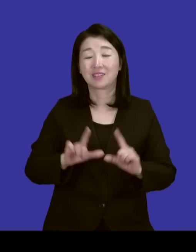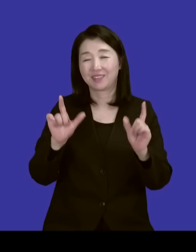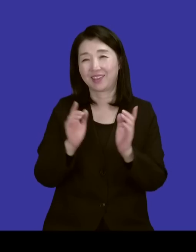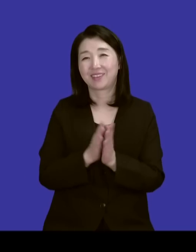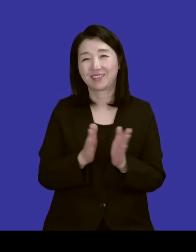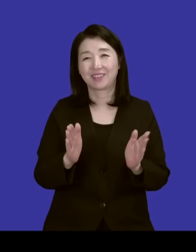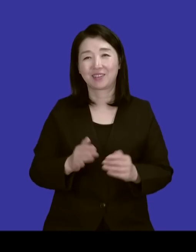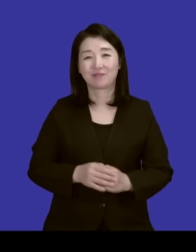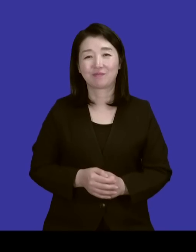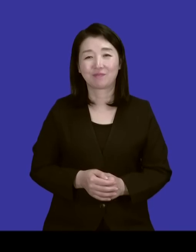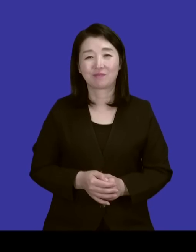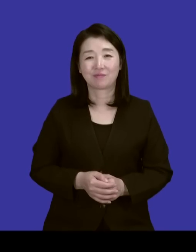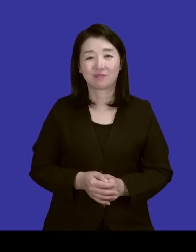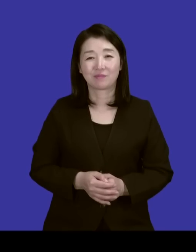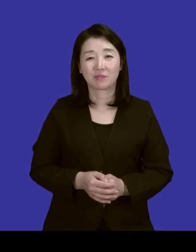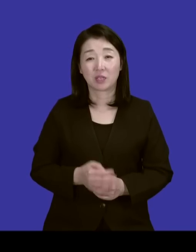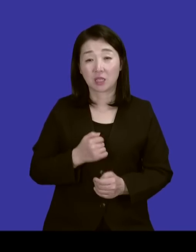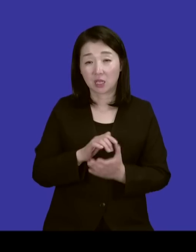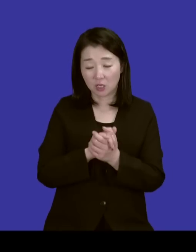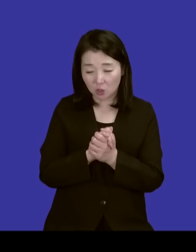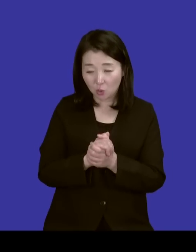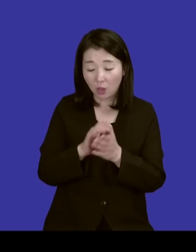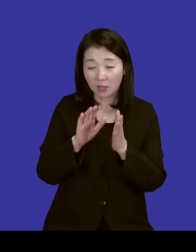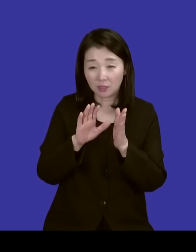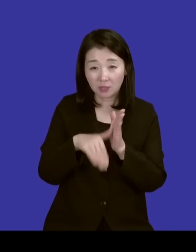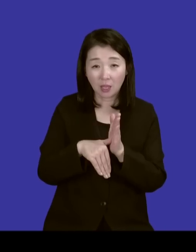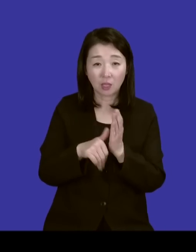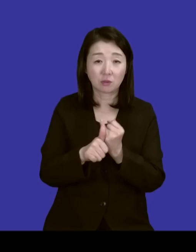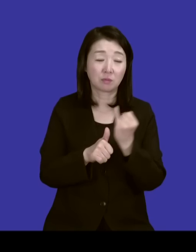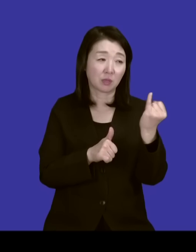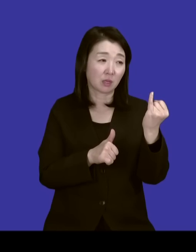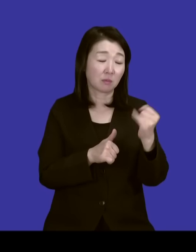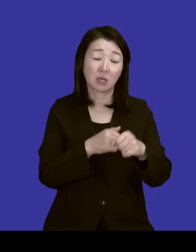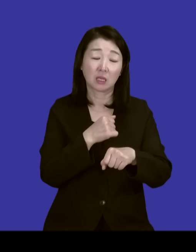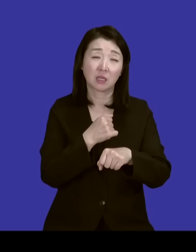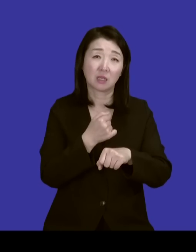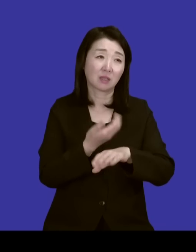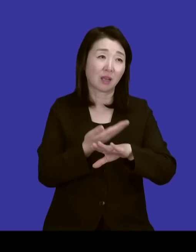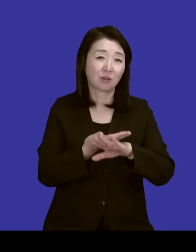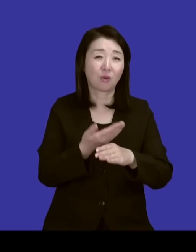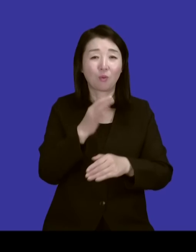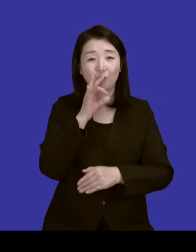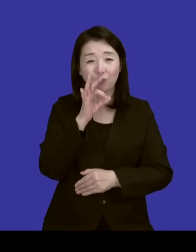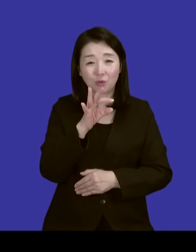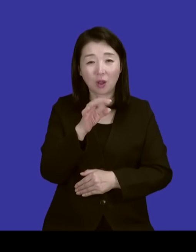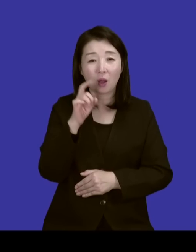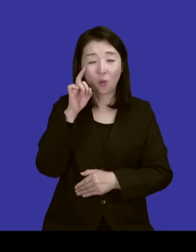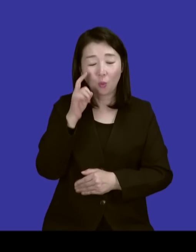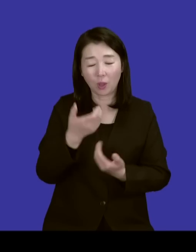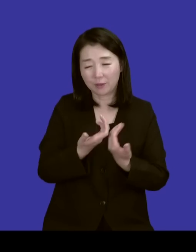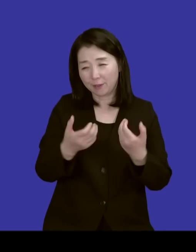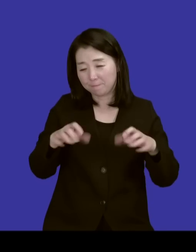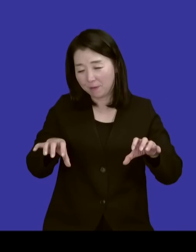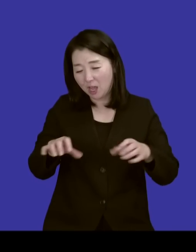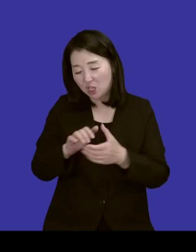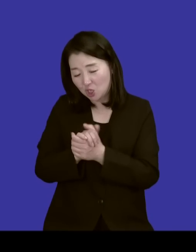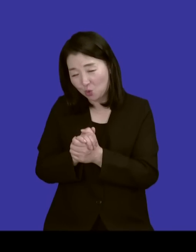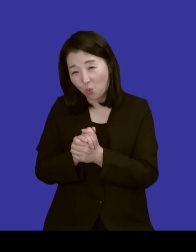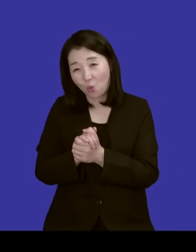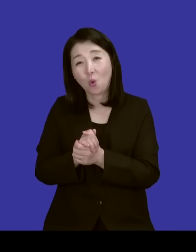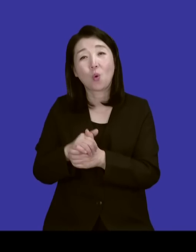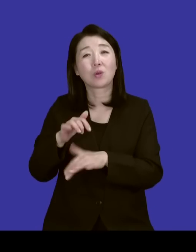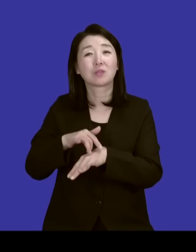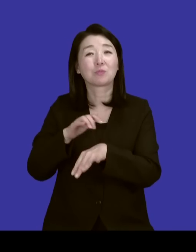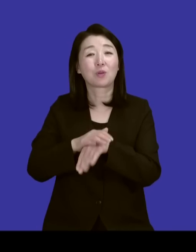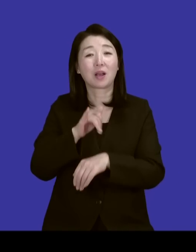시작하는 거예요. 그러니까 제가 기도하는 동안 집사람은 뭐 딴 거 할 수 없잖아요. 똑같이 헤어져서 기도하는 거예요. 그게 이제 습관이